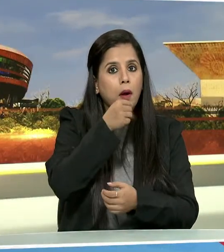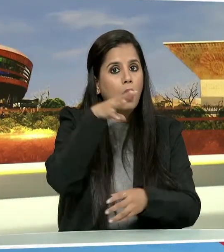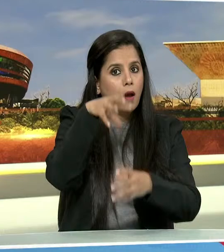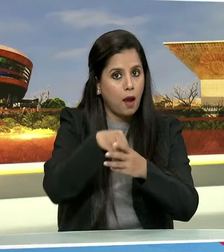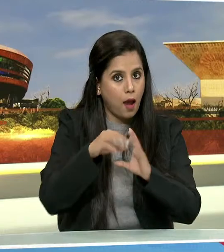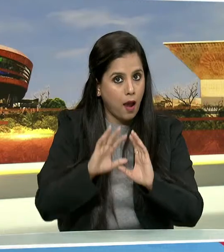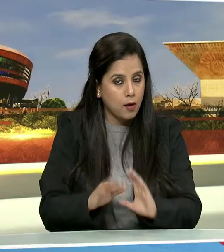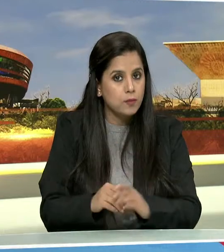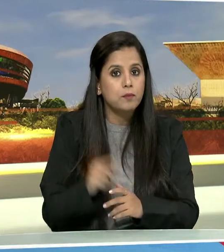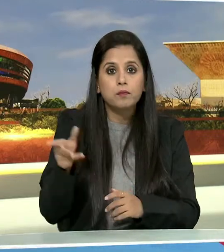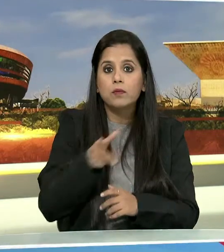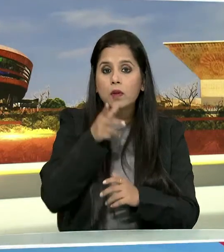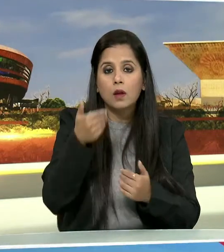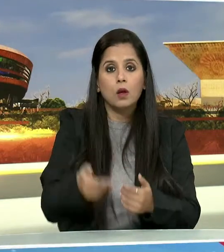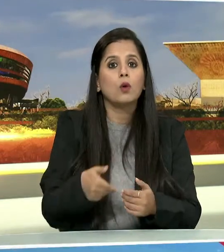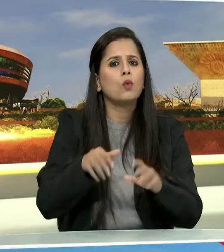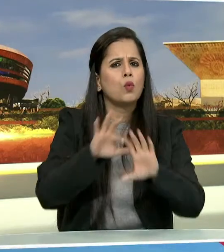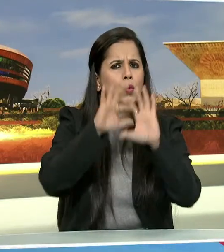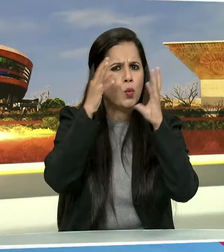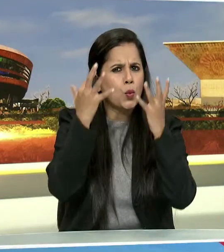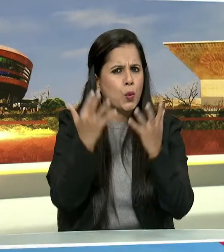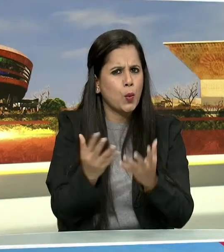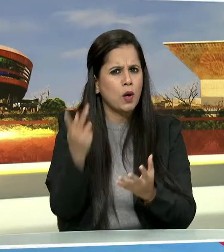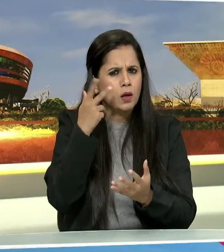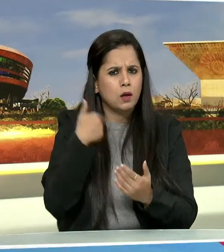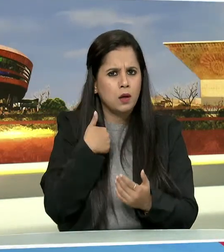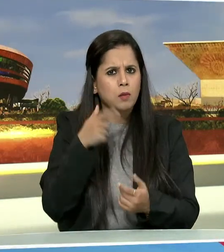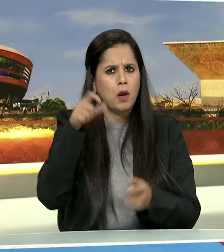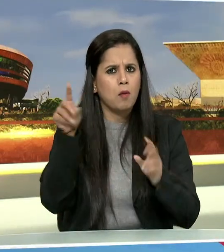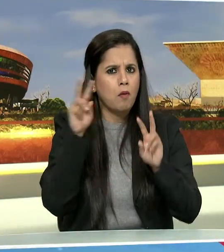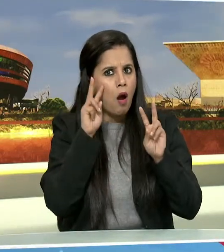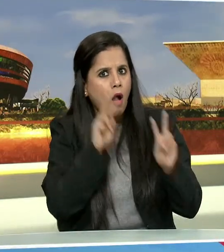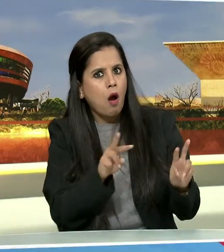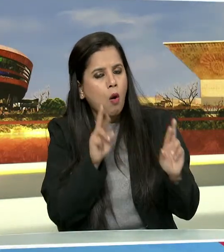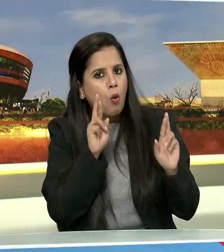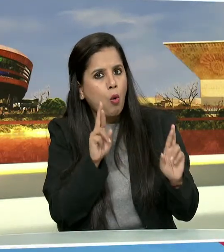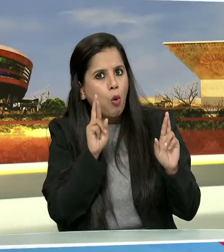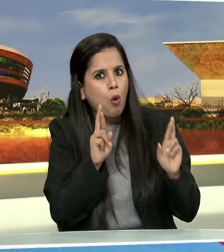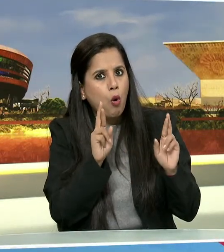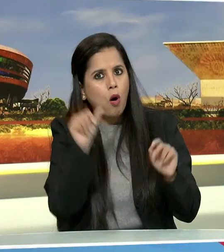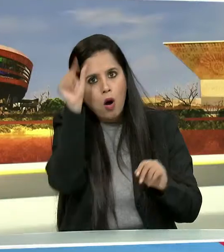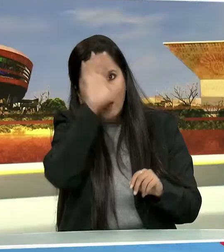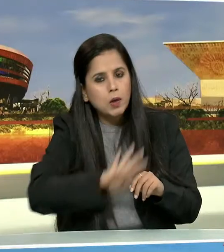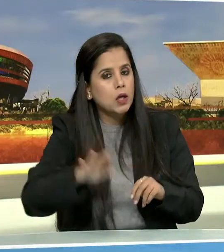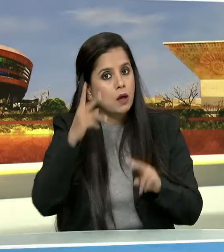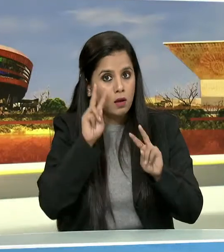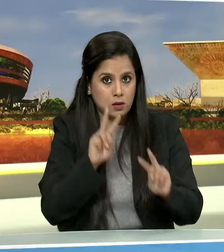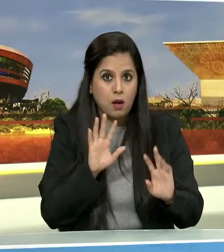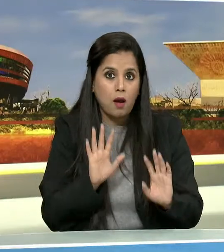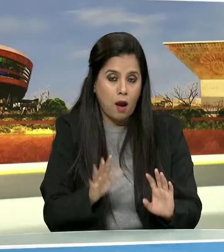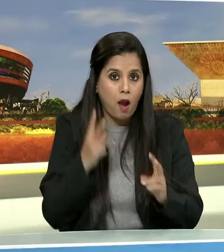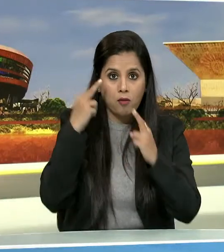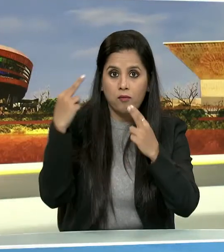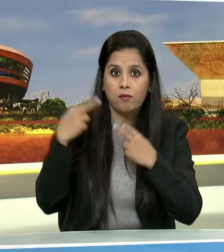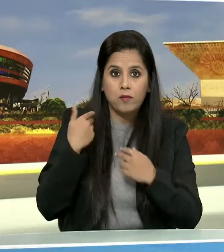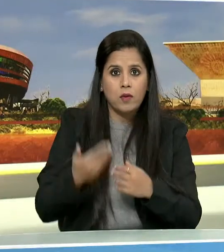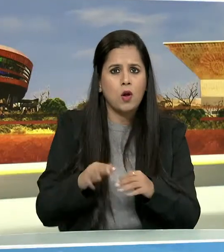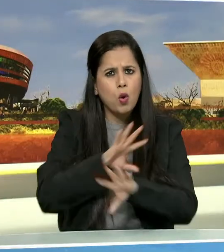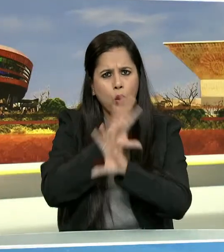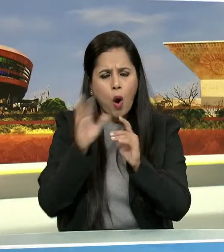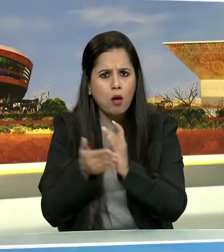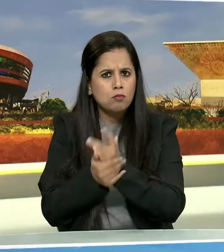किया उन्होंने कहा कि आज दुनिया हमें बहुत उम्मीदों से देख रही है आज पूरे